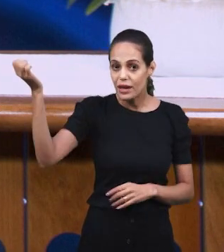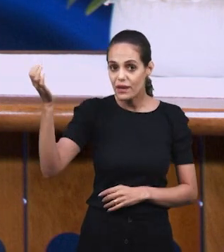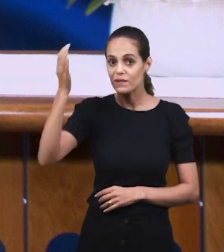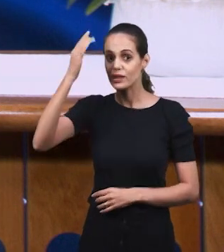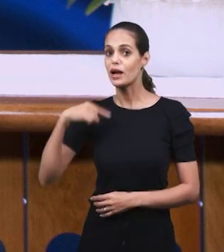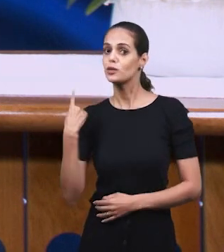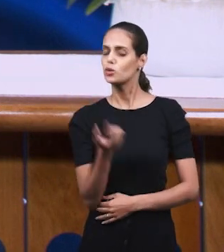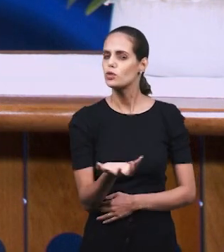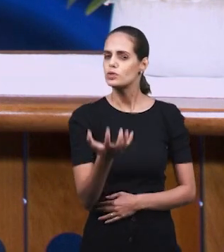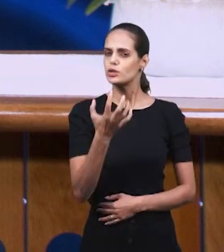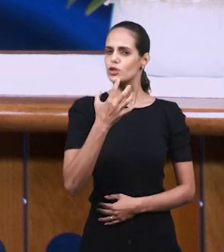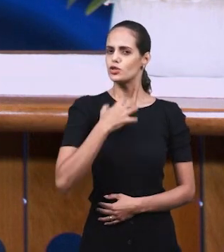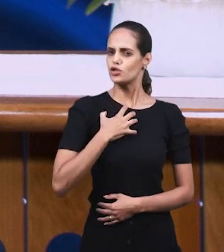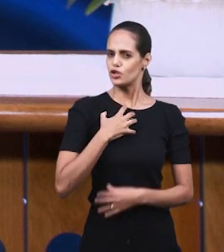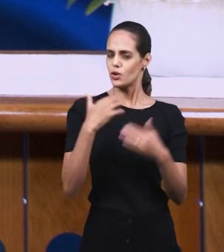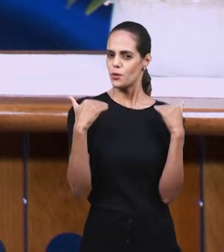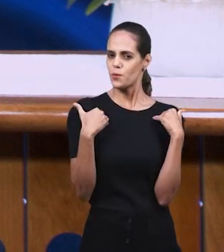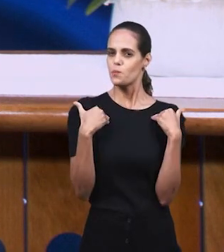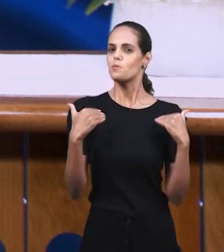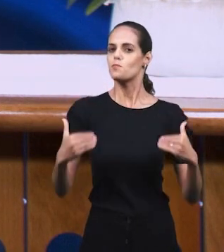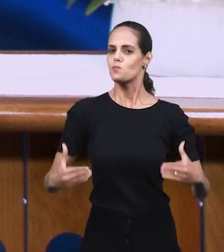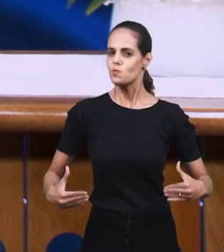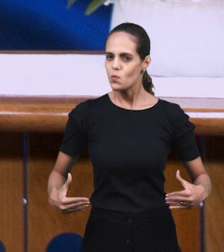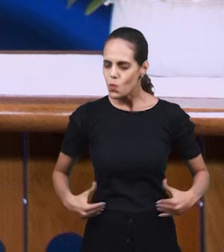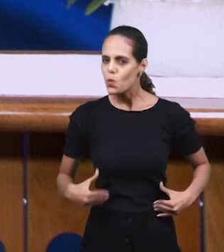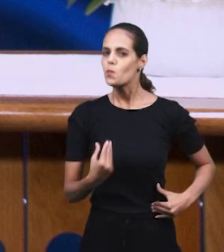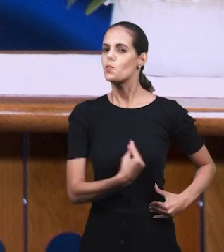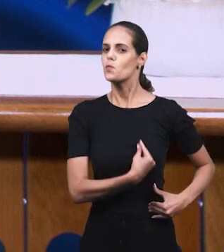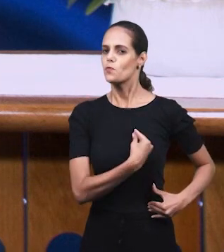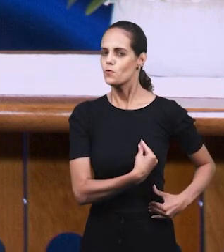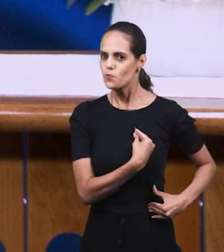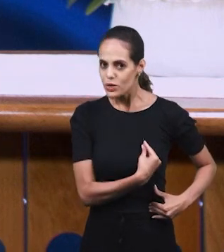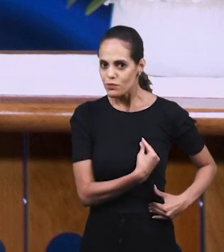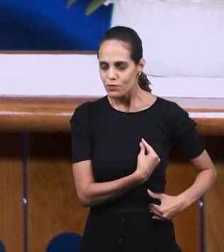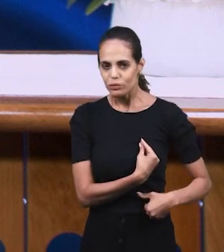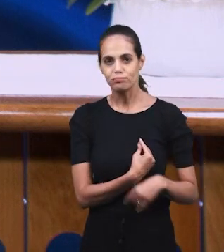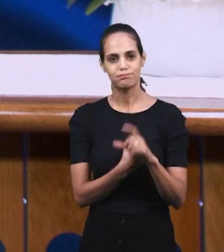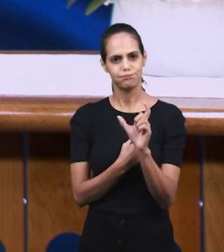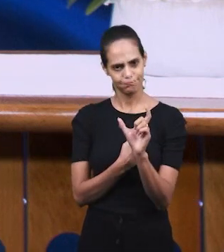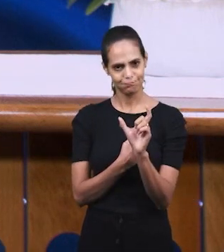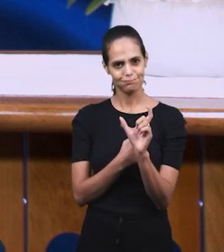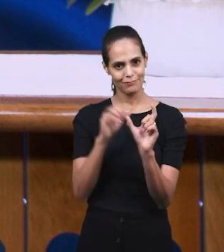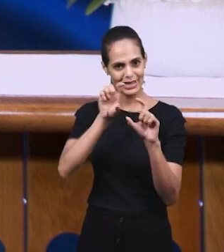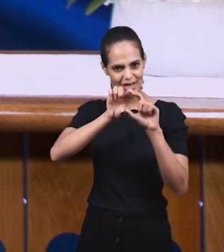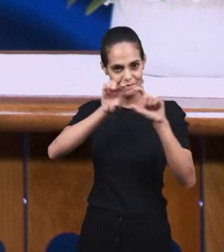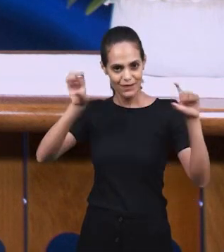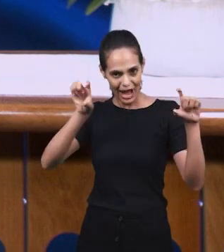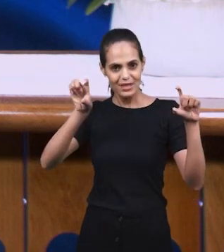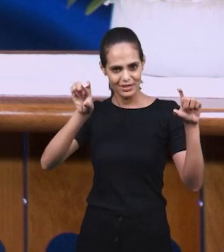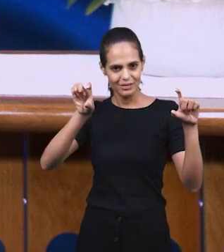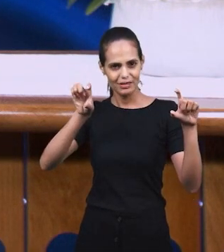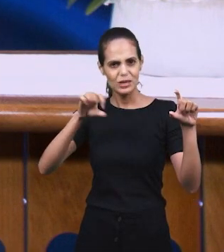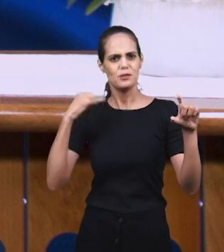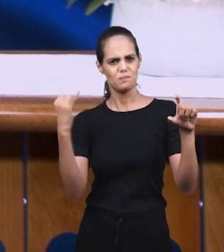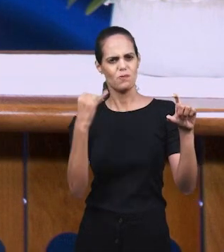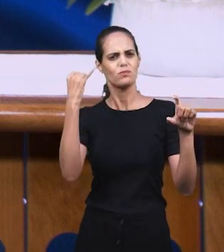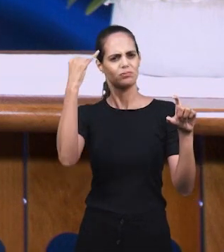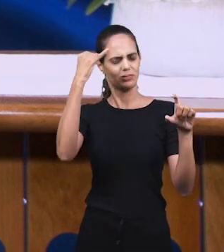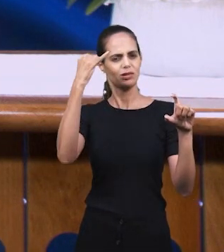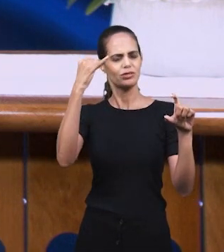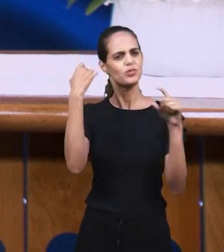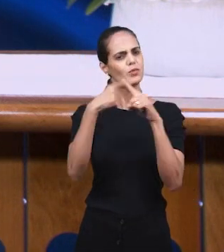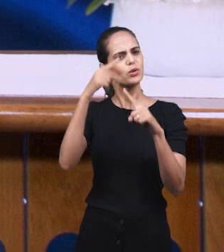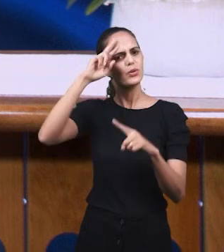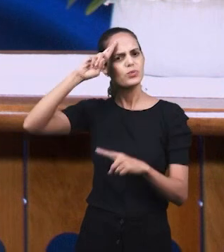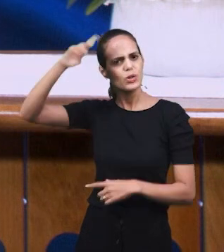можем быть частью одного живого тела, через воскресную школу Господь говорит нам обильно и приносит нам